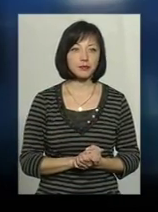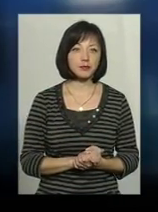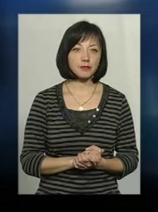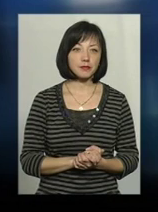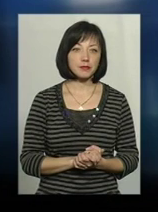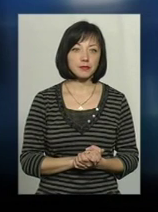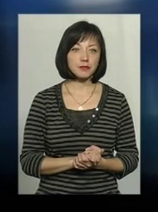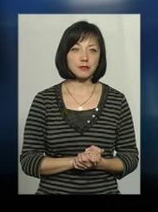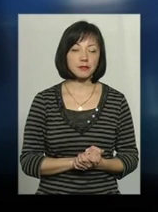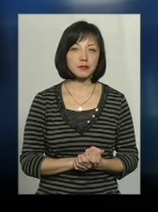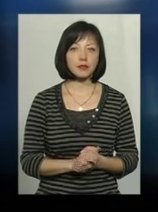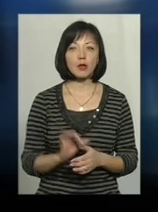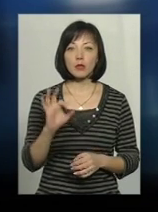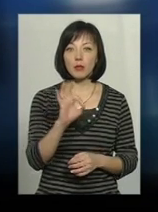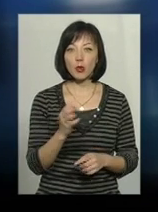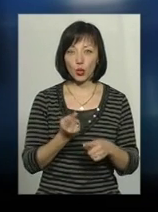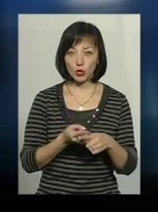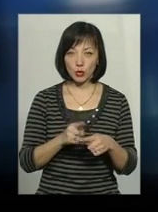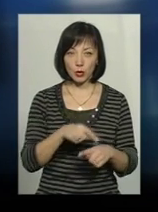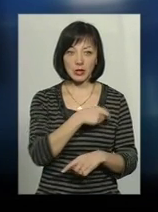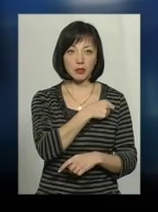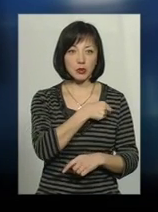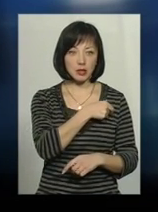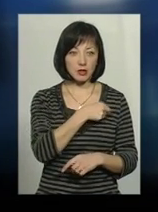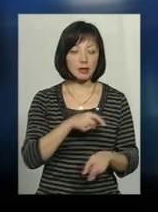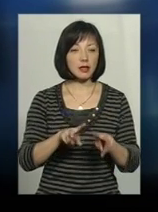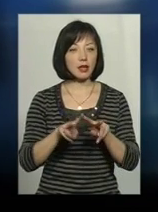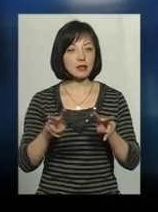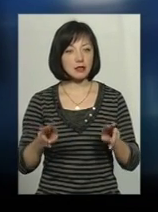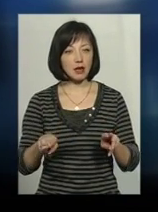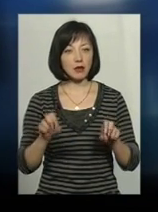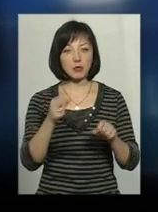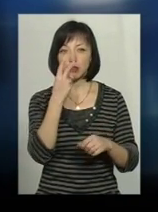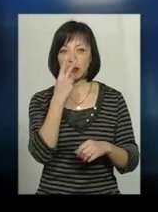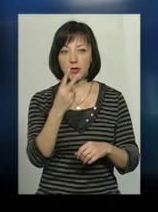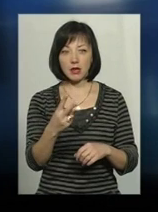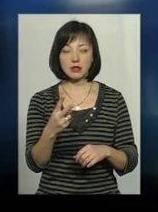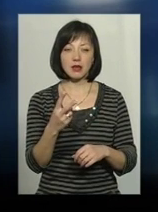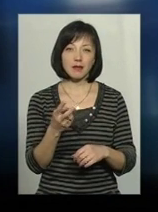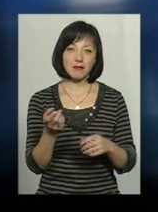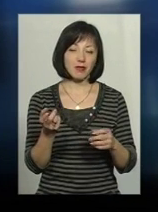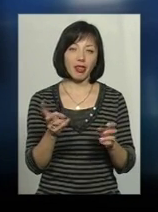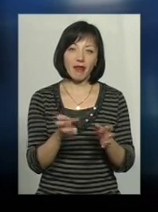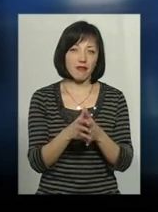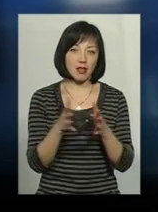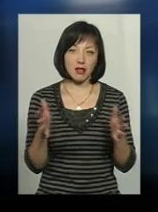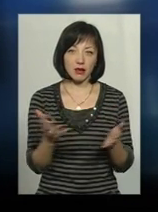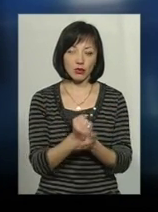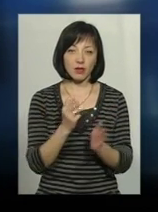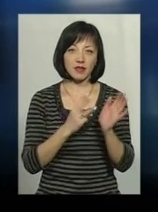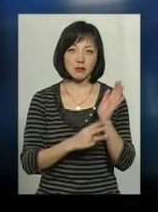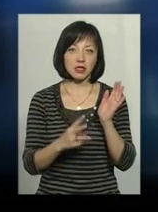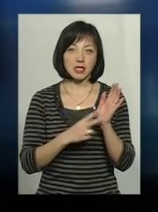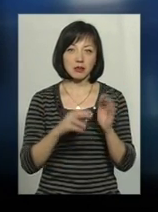Щодо депутата Мельниченка Володимира, так само ми можемо бачити невеликі доходи, 87 тисяч